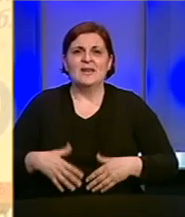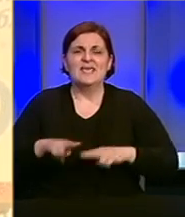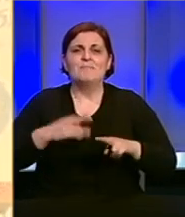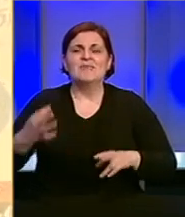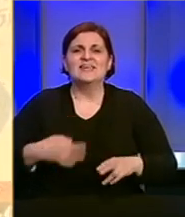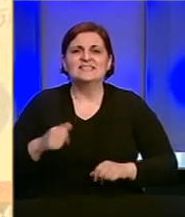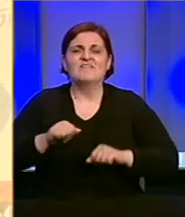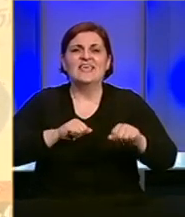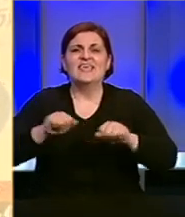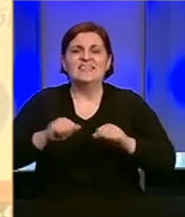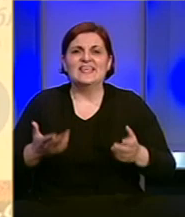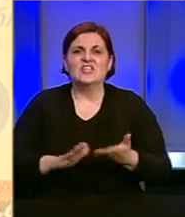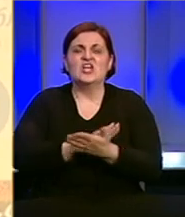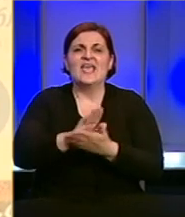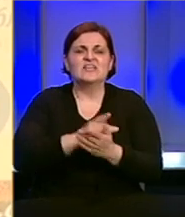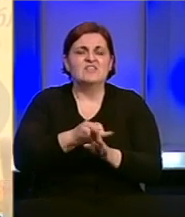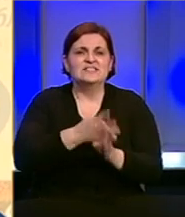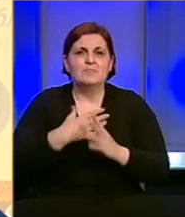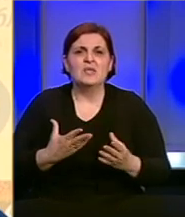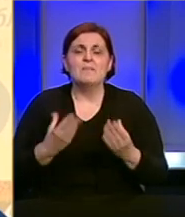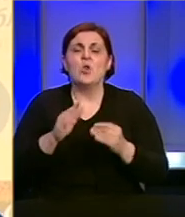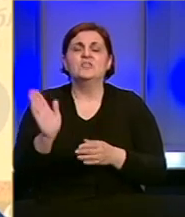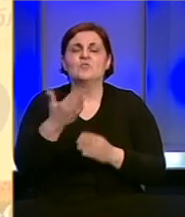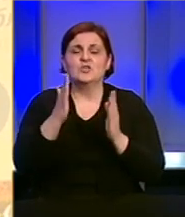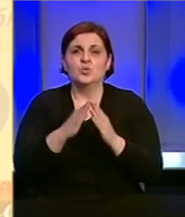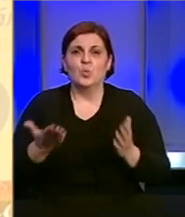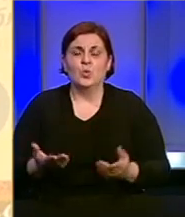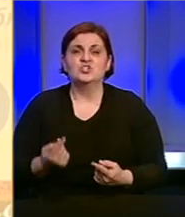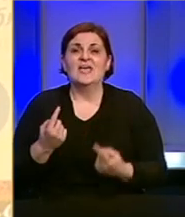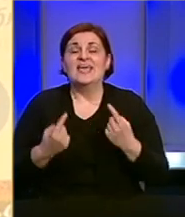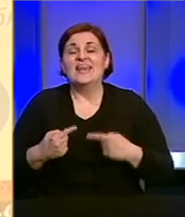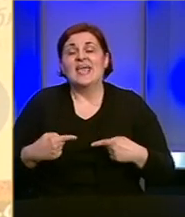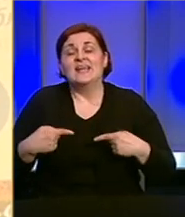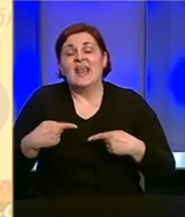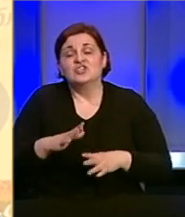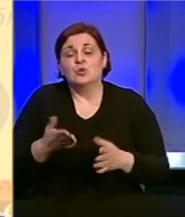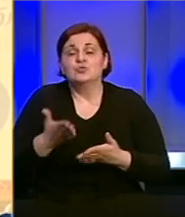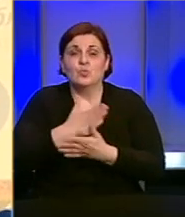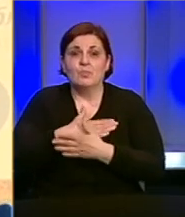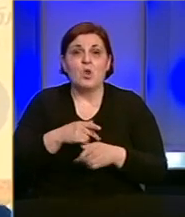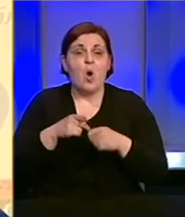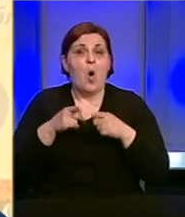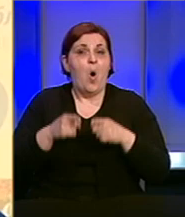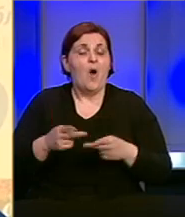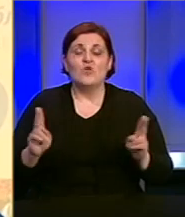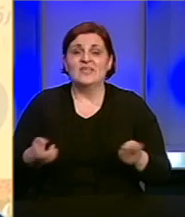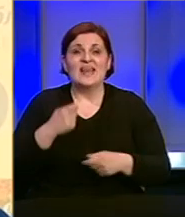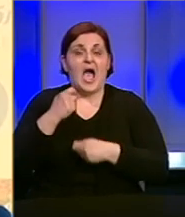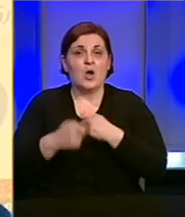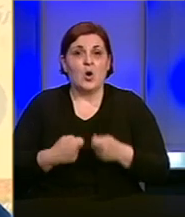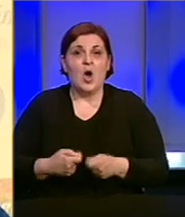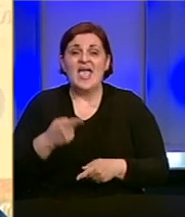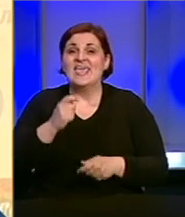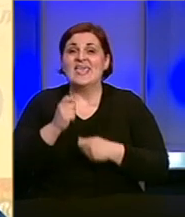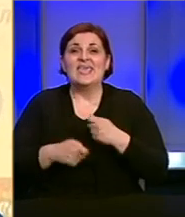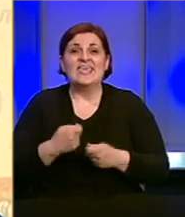zdravja, i direktor razgovara sa tim pacijentima. Mnogi su već kući, neki se nažalost nisu izvukli. Nije ovo lagan posao i nije ovo